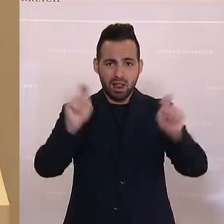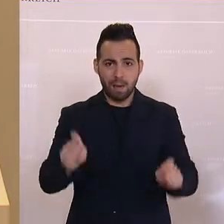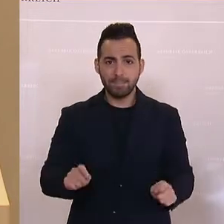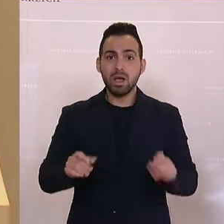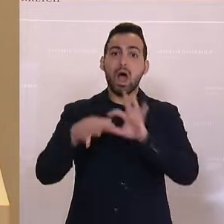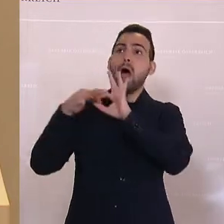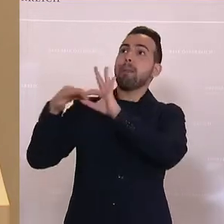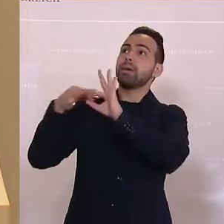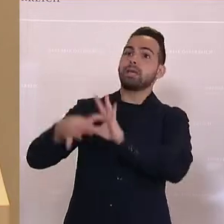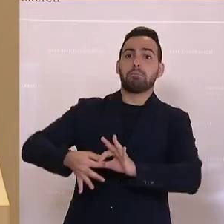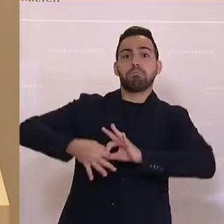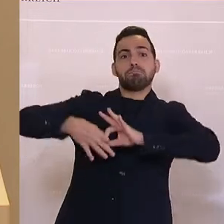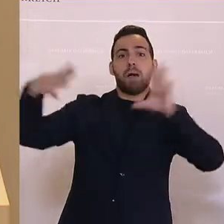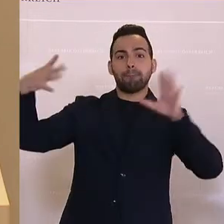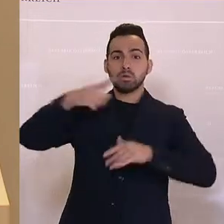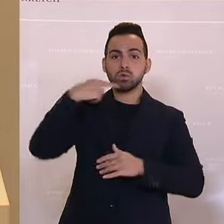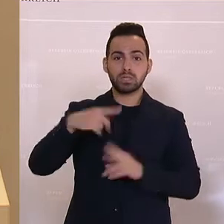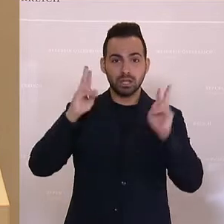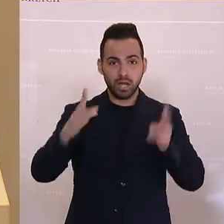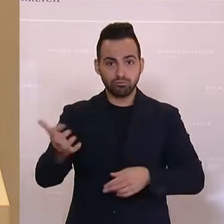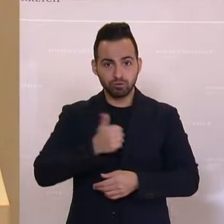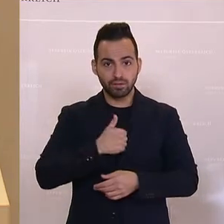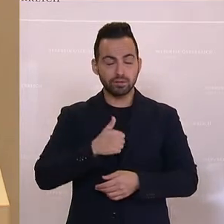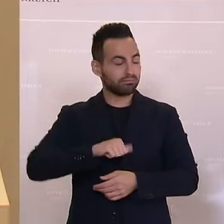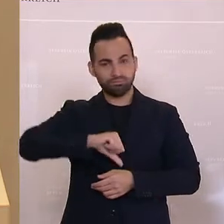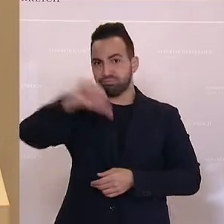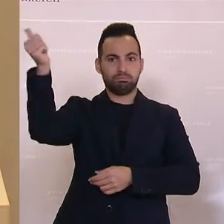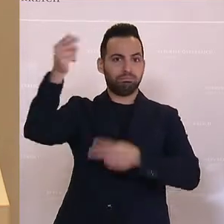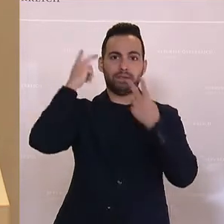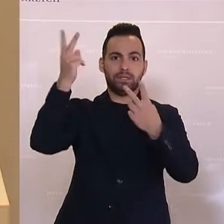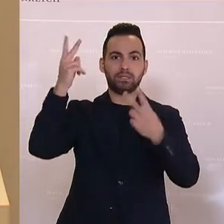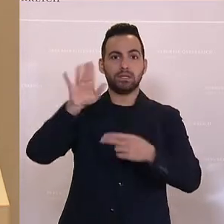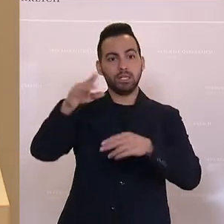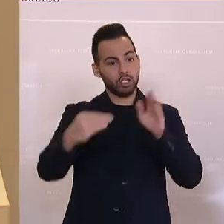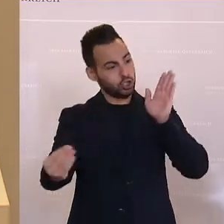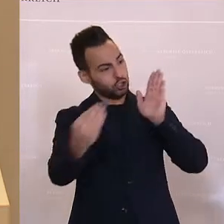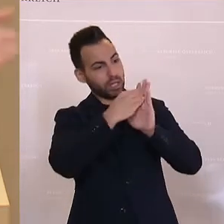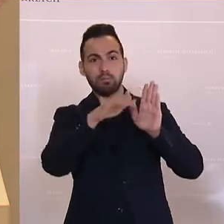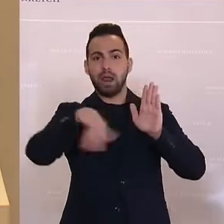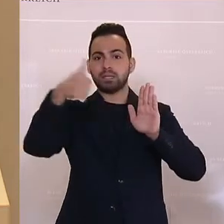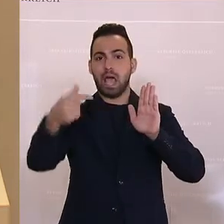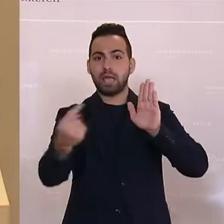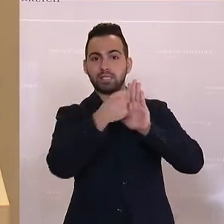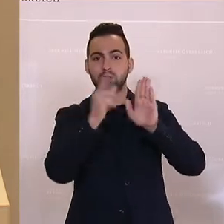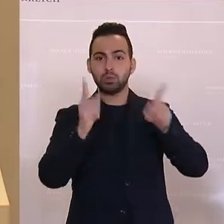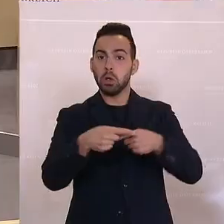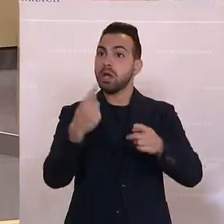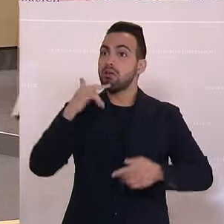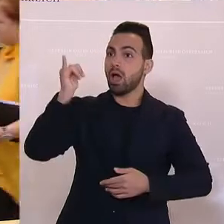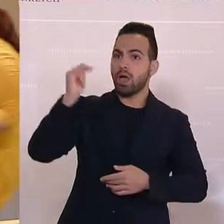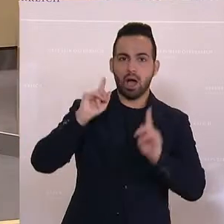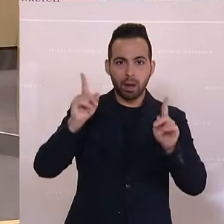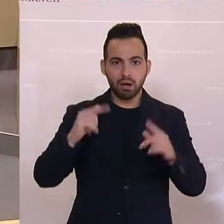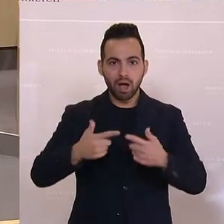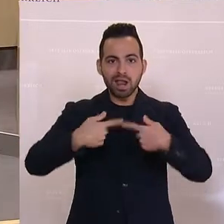elende Abhängigkeit von russischem Gas zu reduzieren. Das wäre das Wichtigste, was Sie auf Ihrer Agenda haben sollten. Ja, Sie sagen ja. Aber Sie lassen